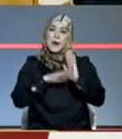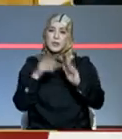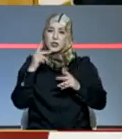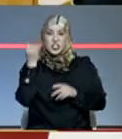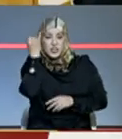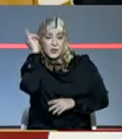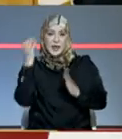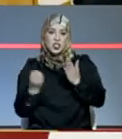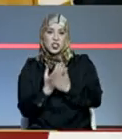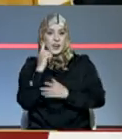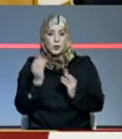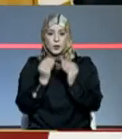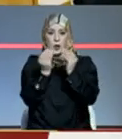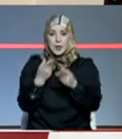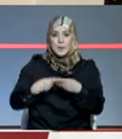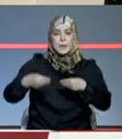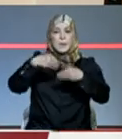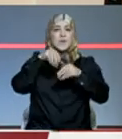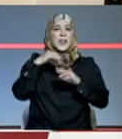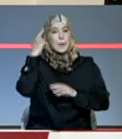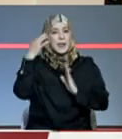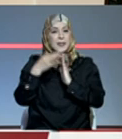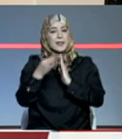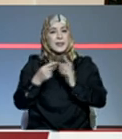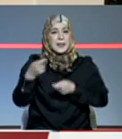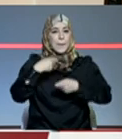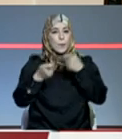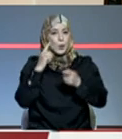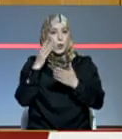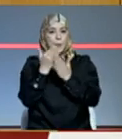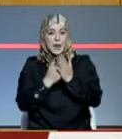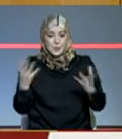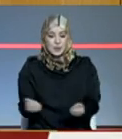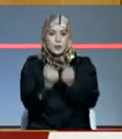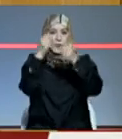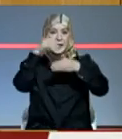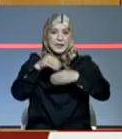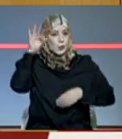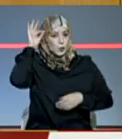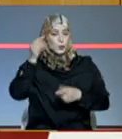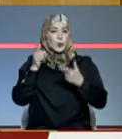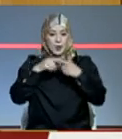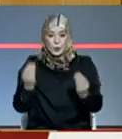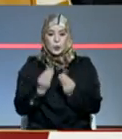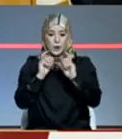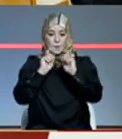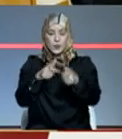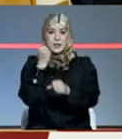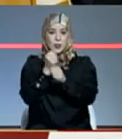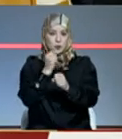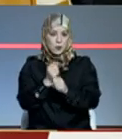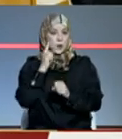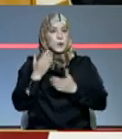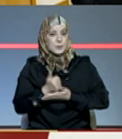تعطي الأولوية لتمويل وتنفيذ مشاريع وبرامج تحقق الإنعاش الاقتصادي وتخلق مواطن الشغل